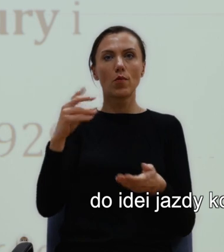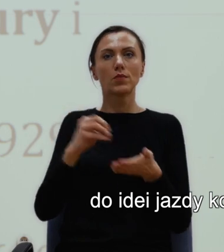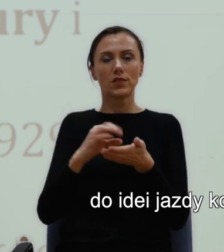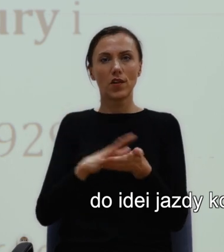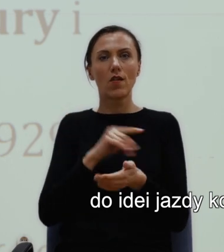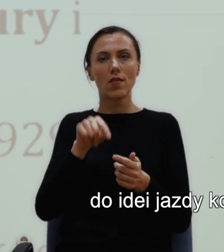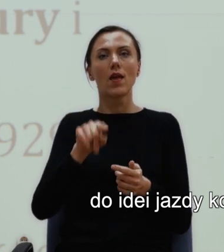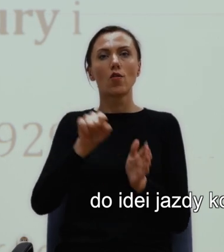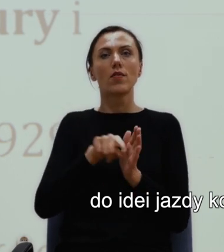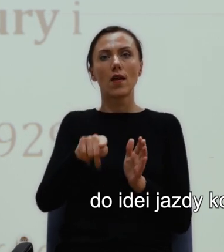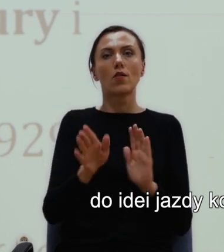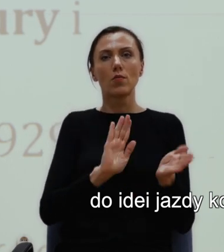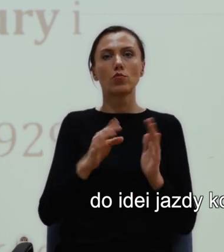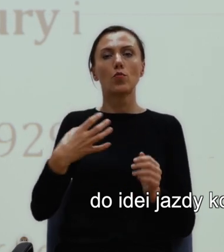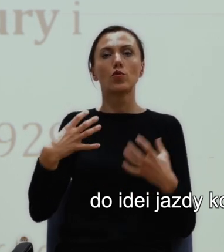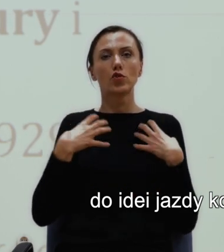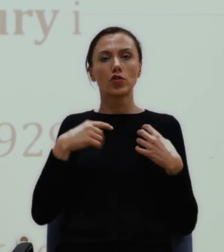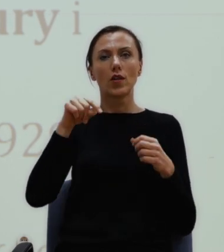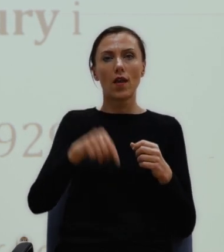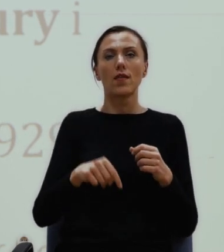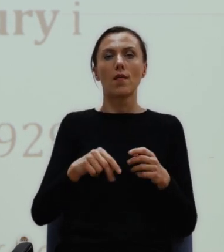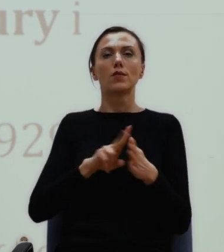tej kultury plantacji.